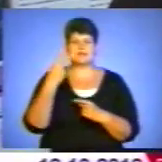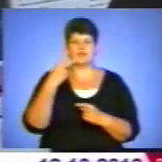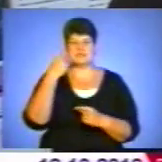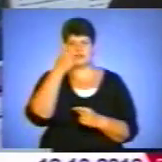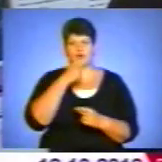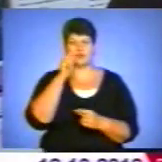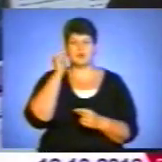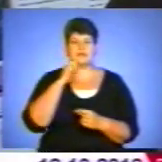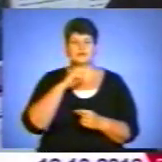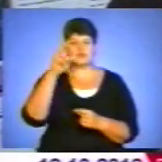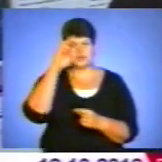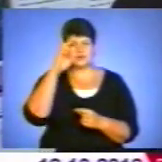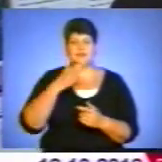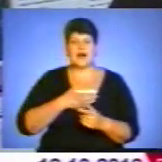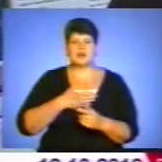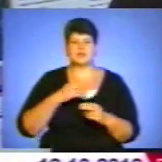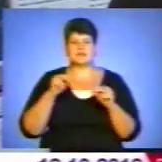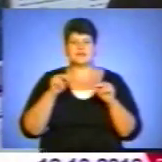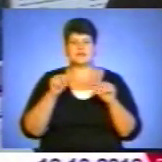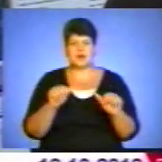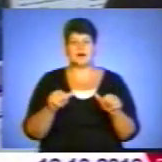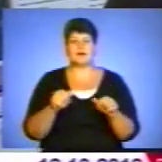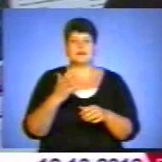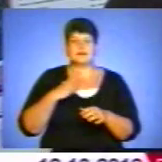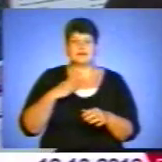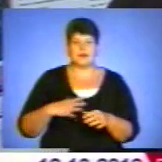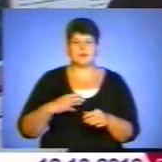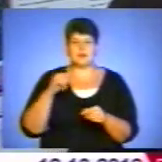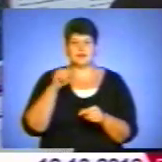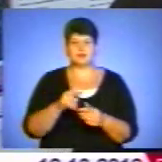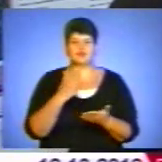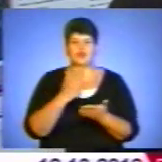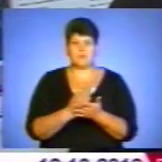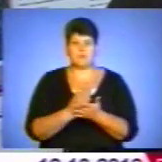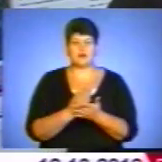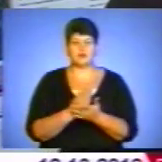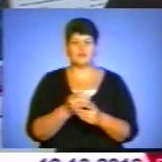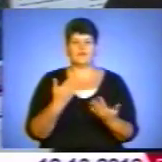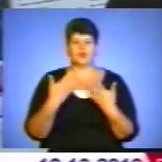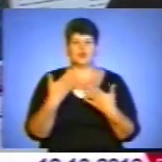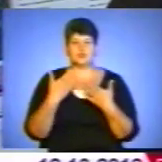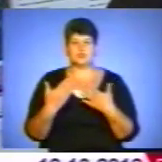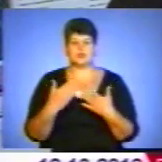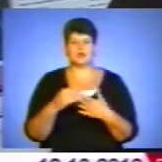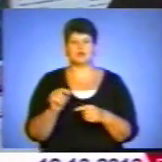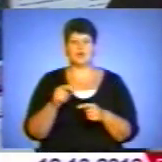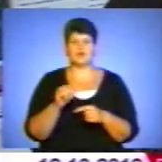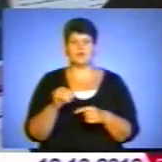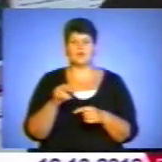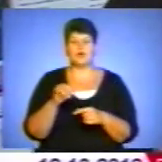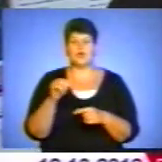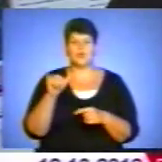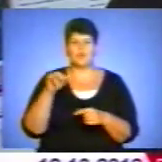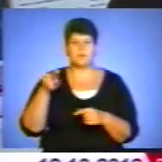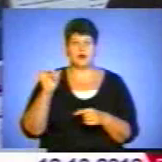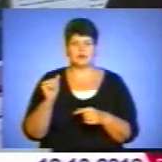державності, наша земля терпить те, що мало відношення до часів вояків УПА. І то, що її довго не